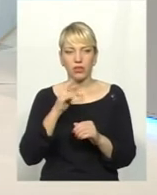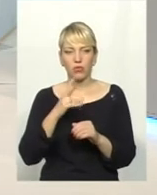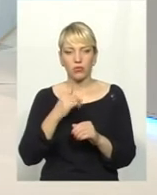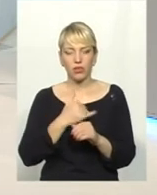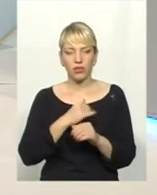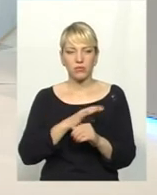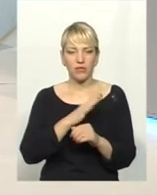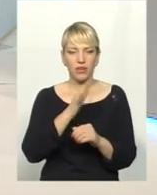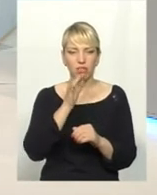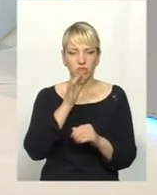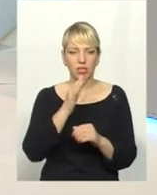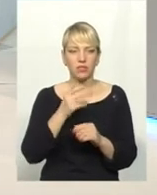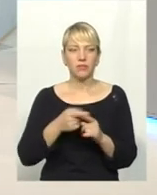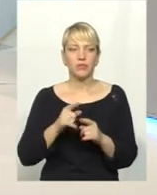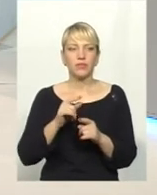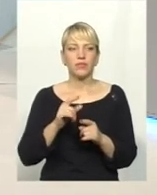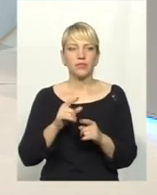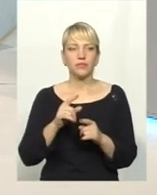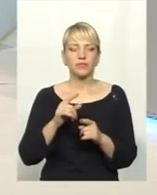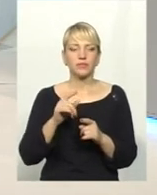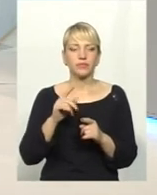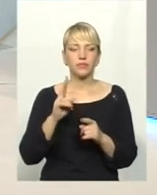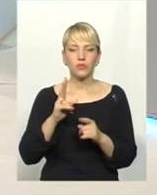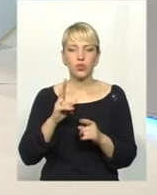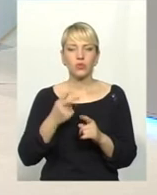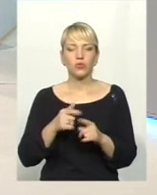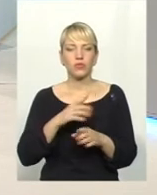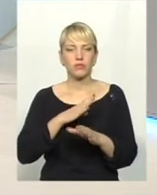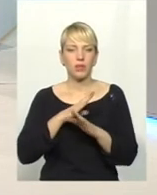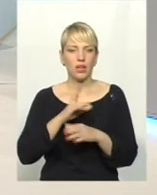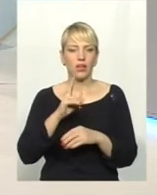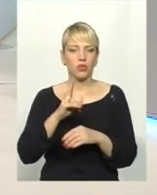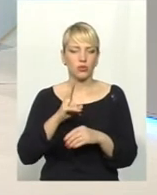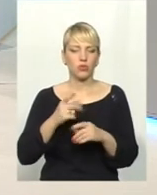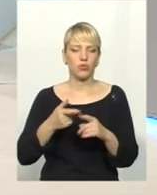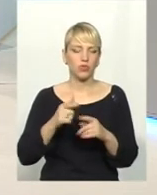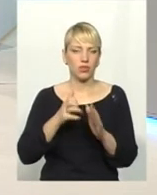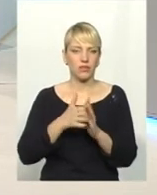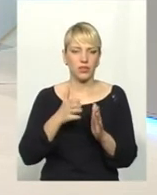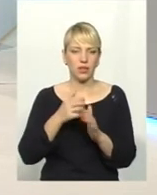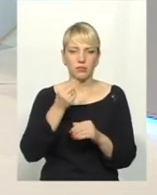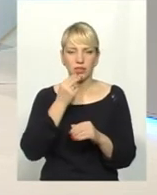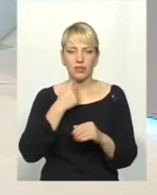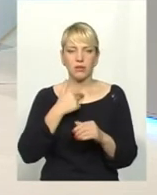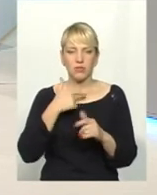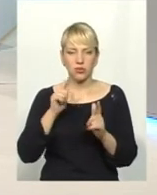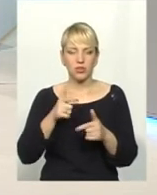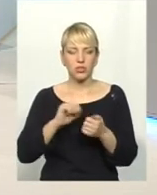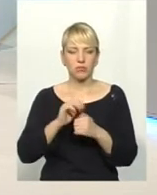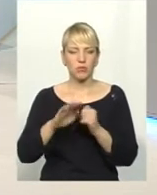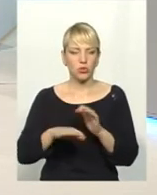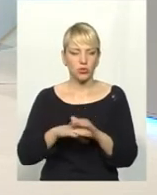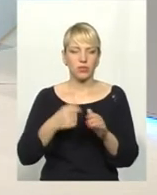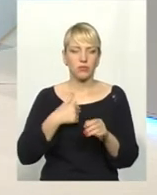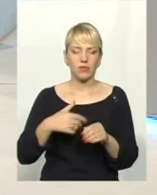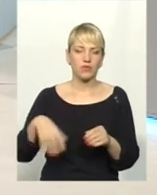вмирає, в когось немає інградієнтів, ми піднімаємо питання, досягли згоди з Кам'янець-Подільським, з іншими районами. Все відновлено і все